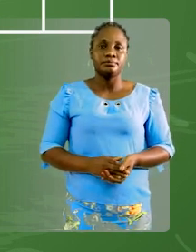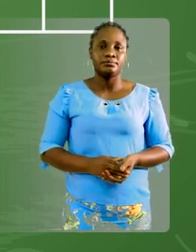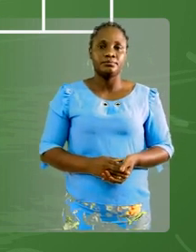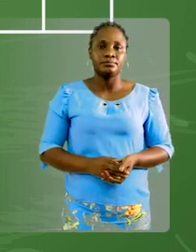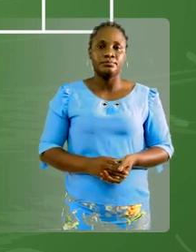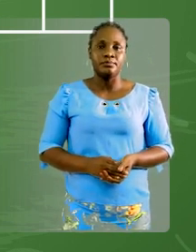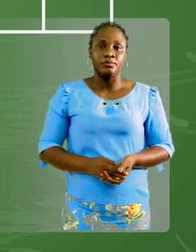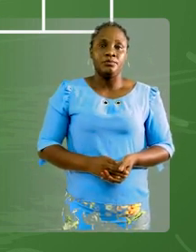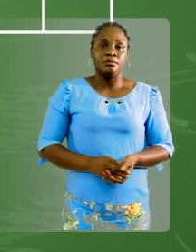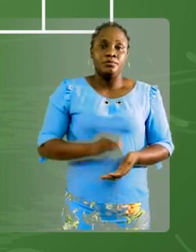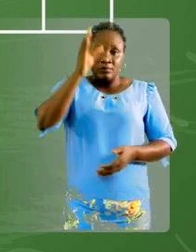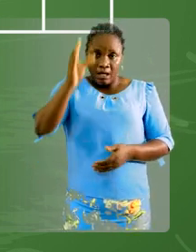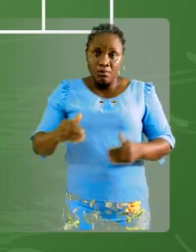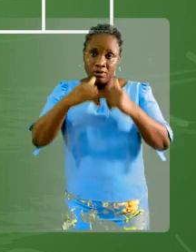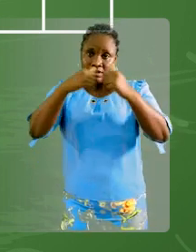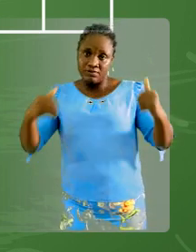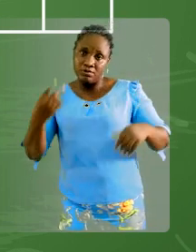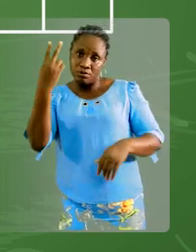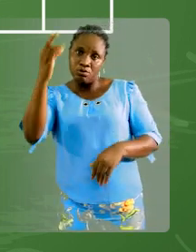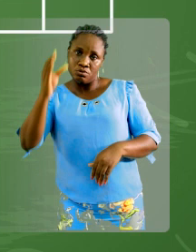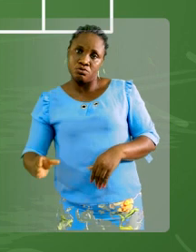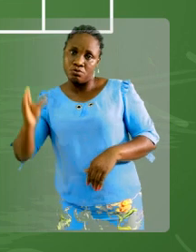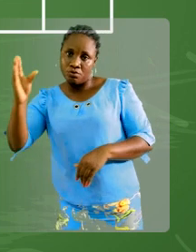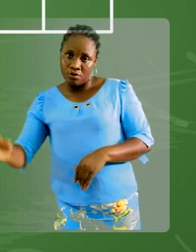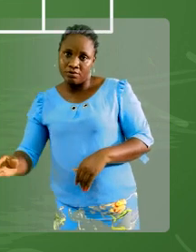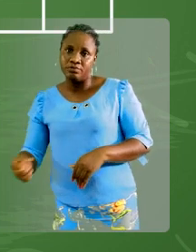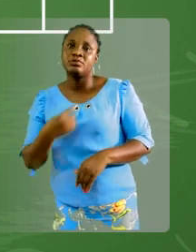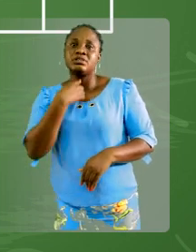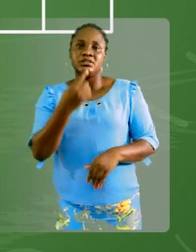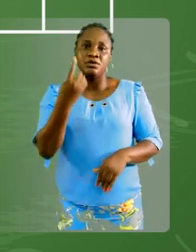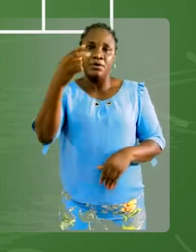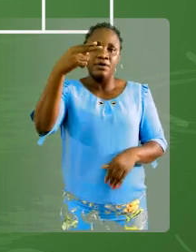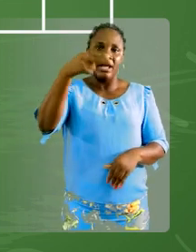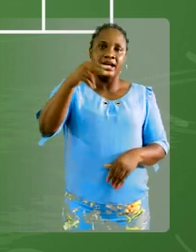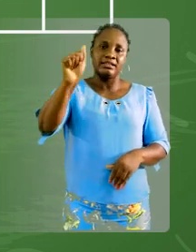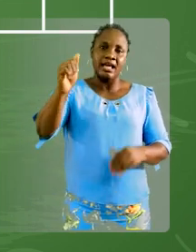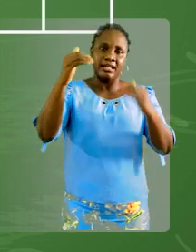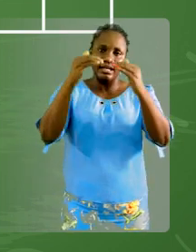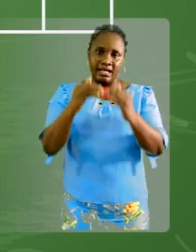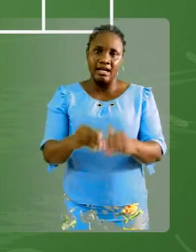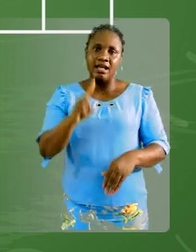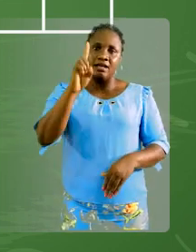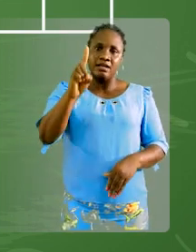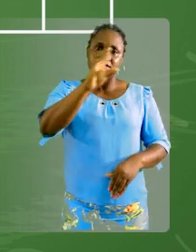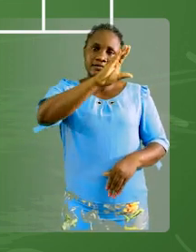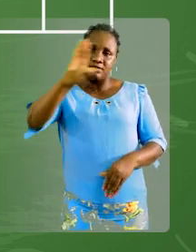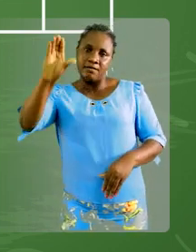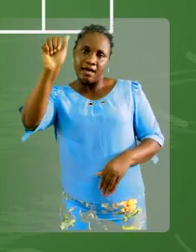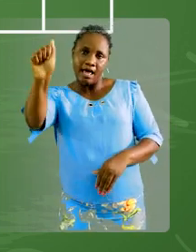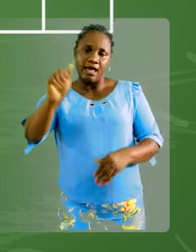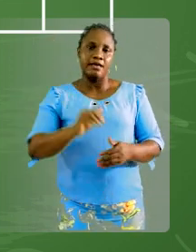tableau est divisé en deux sous-colonnes, on va dire un hectare égale à cent-a.